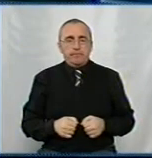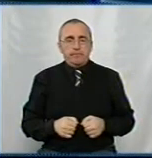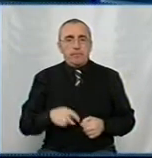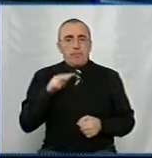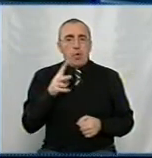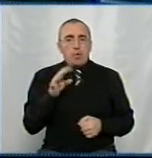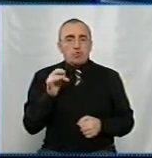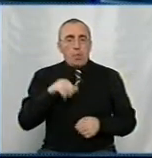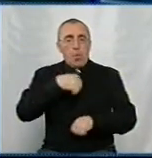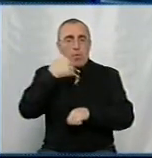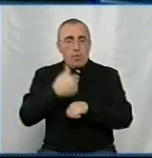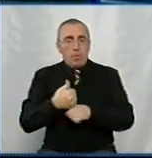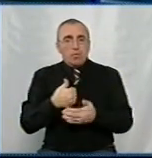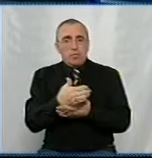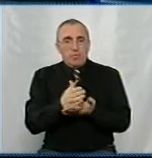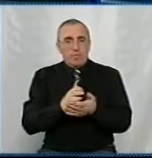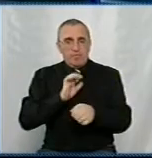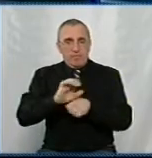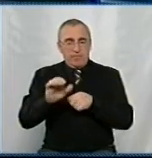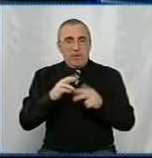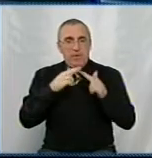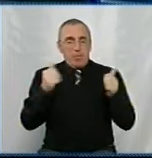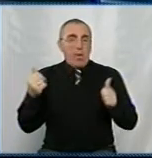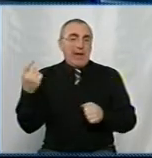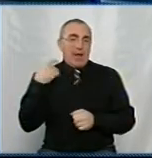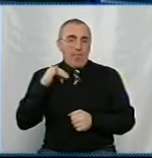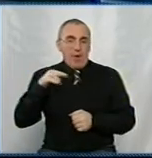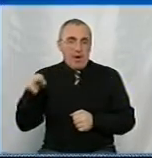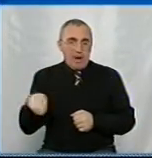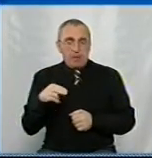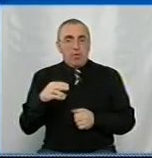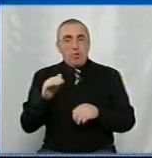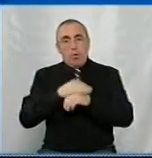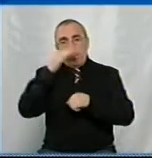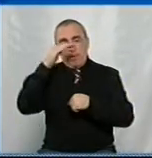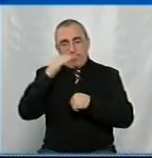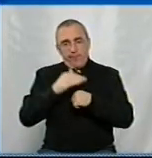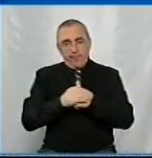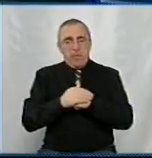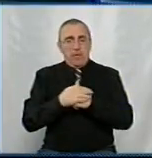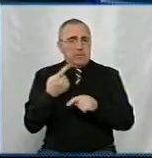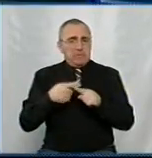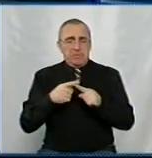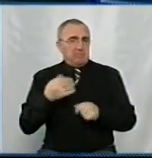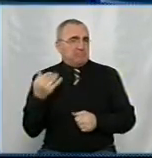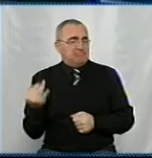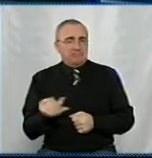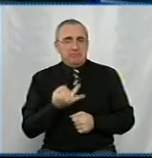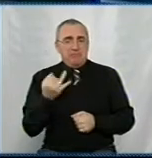Людмила Носкова, начальниця служби збуту у підприємства Дніпро, Кіроварад, студії «Тема дня». Добрий вечір. Добрий вечір. Слухайте, це так мило